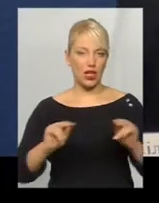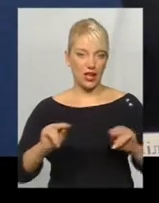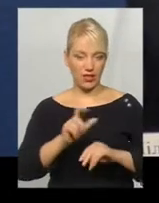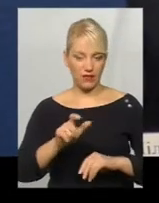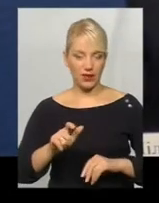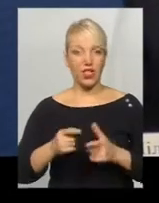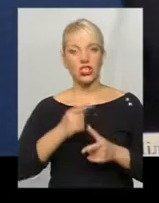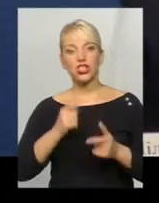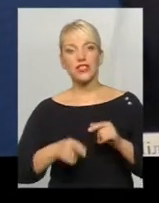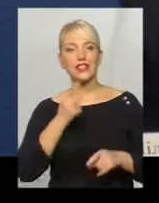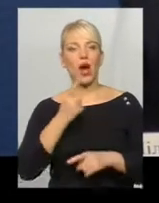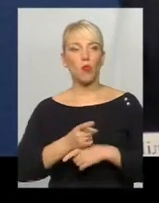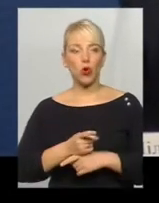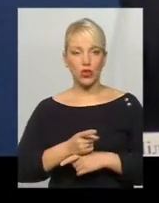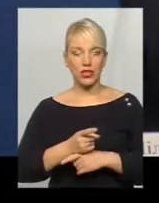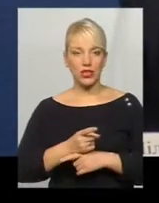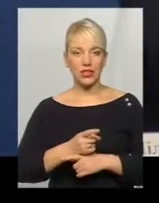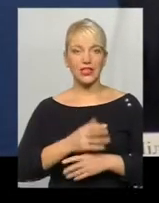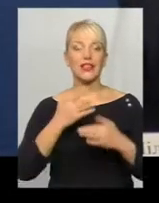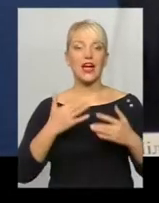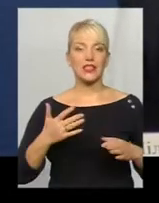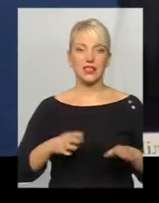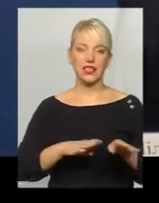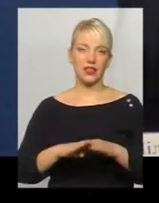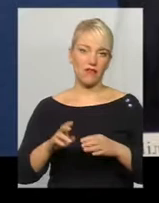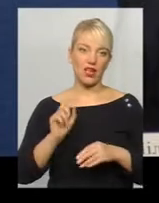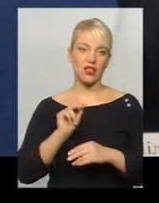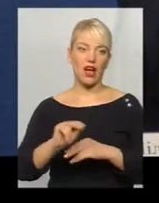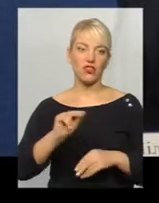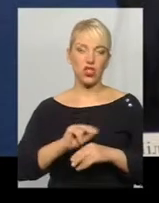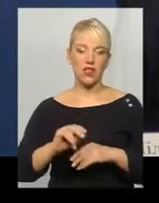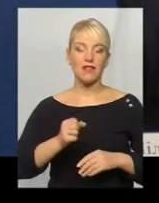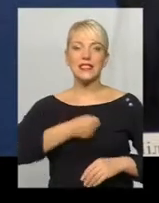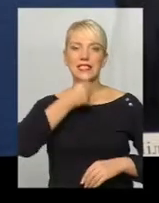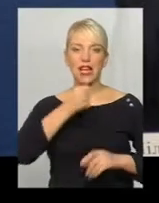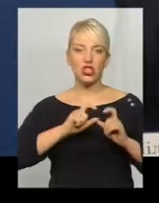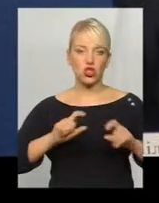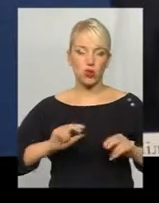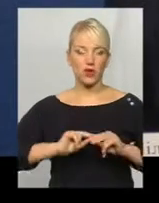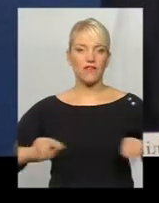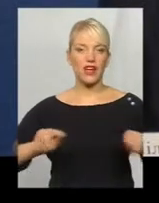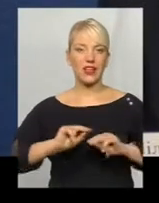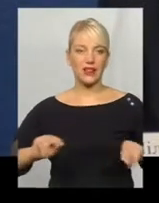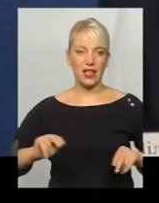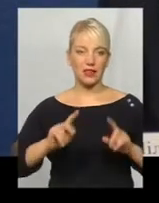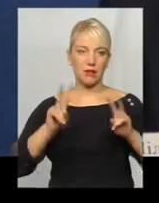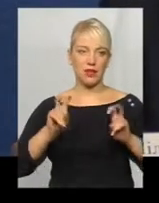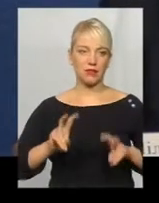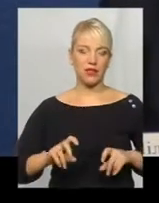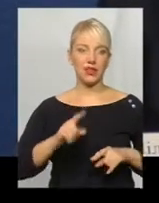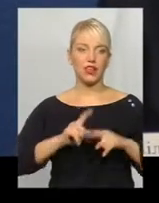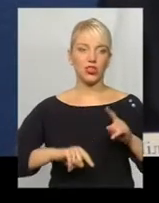заборонити на різних рівнях навчання в старшій школі викладати предмети рідною мовою.